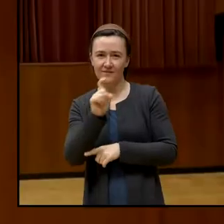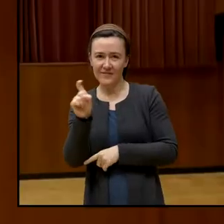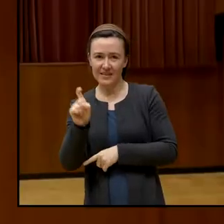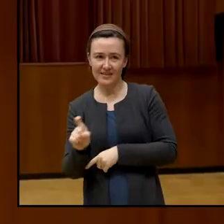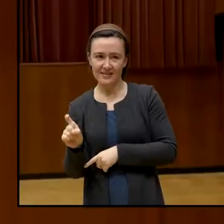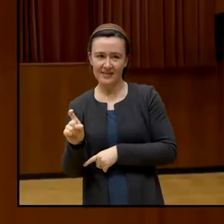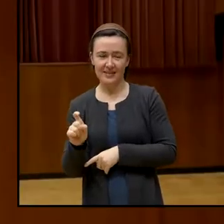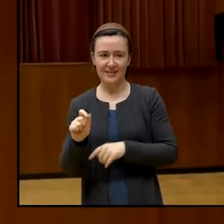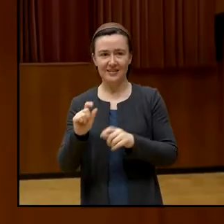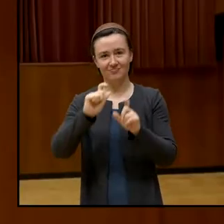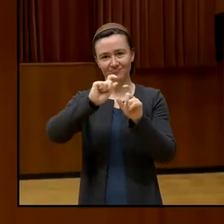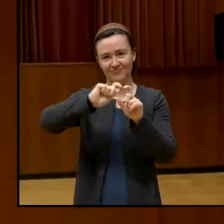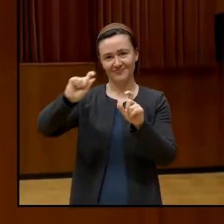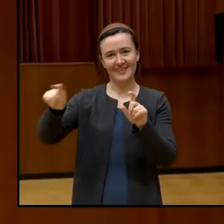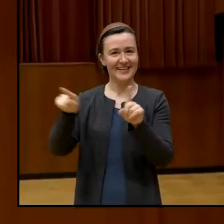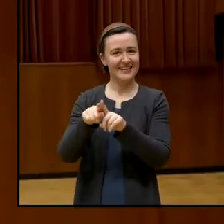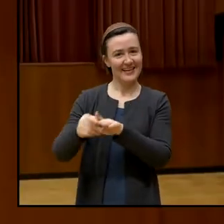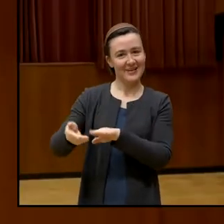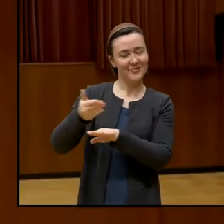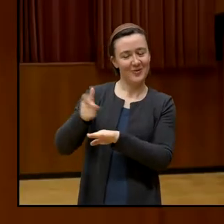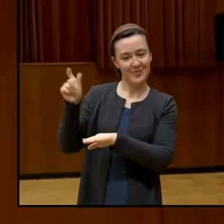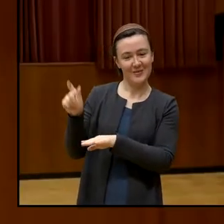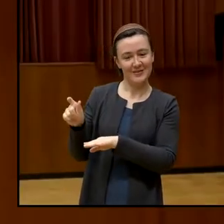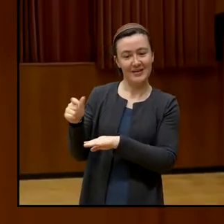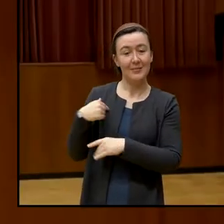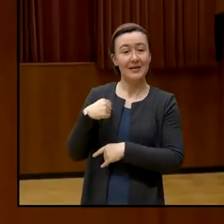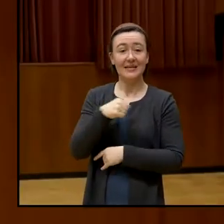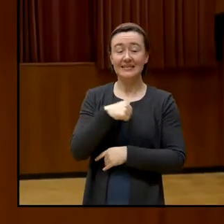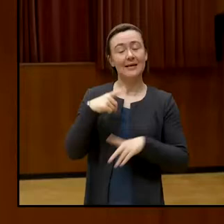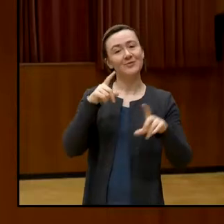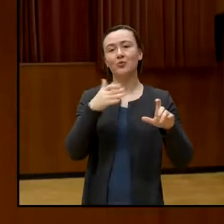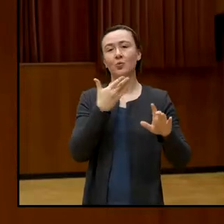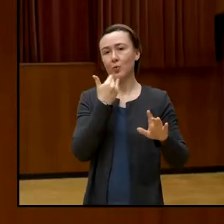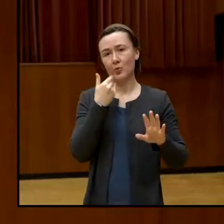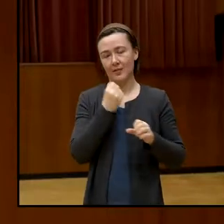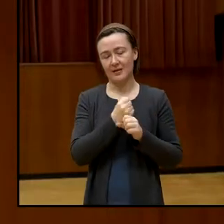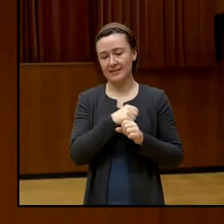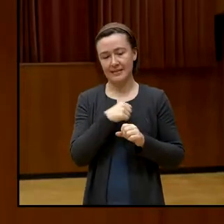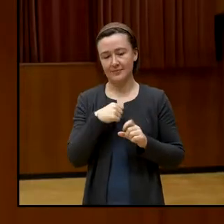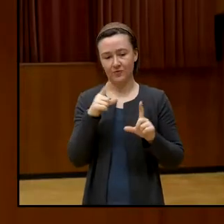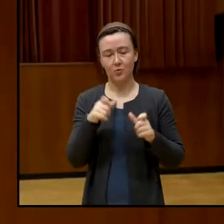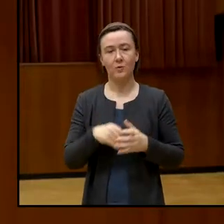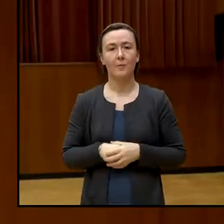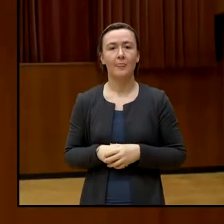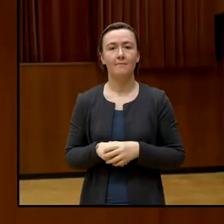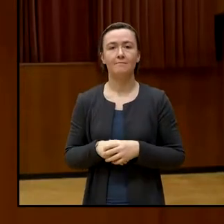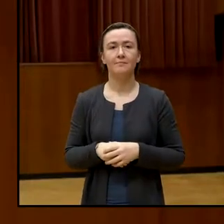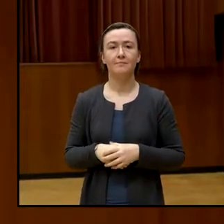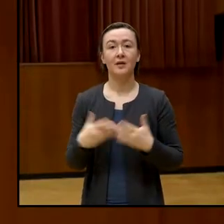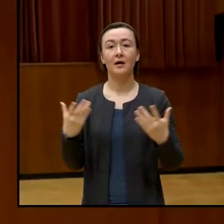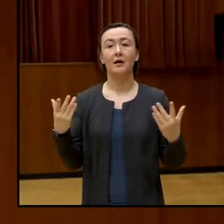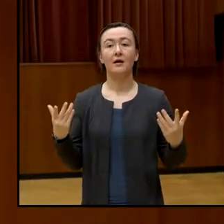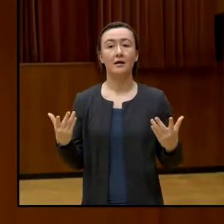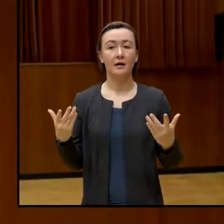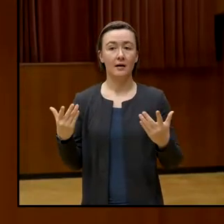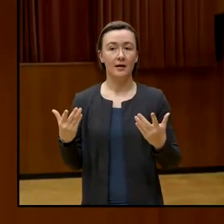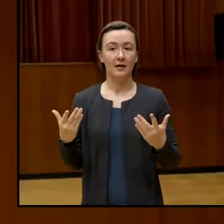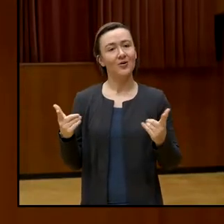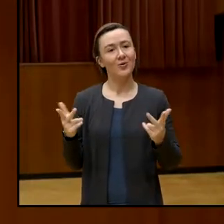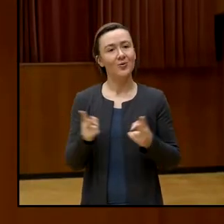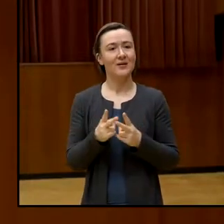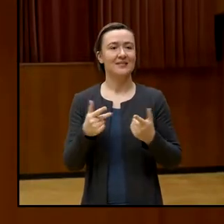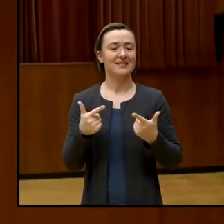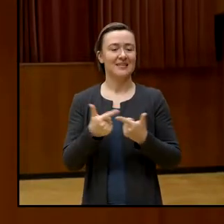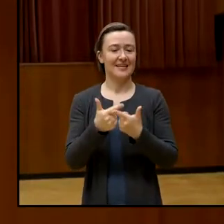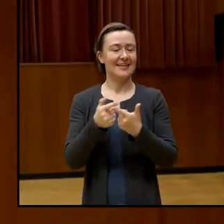also auch wie mein Vorredner, aber einen, den ich nicht selbst fotografiert habe. Ich möchte kurz erklären, wie es zu